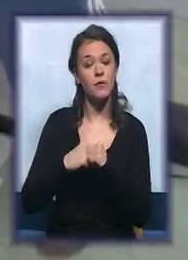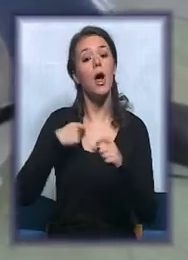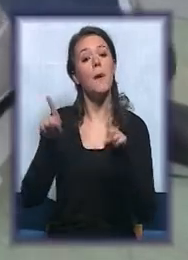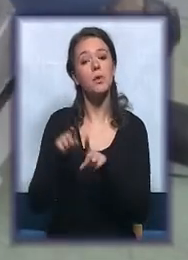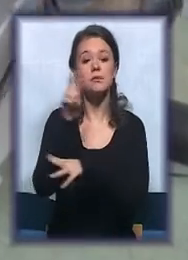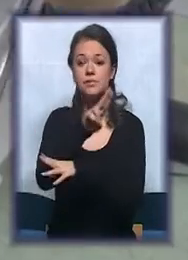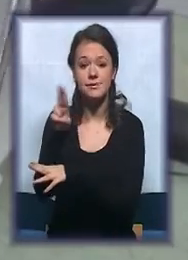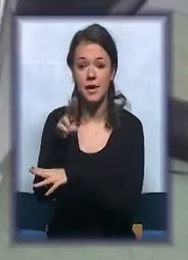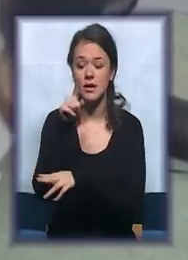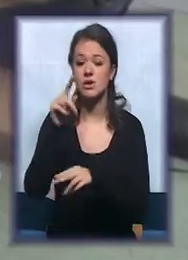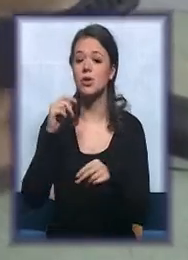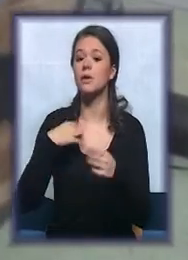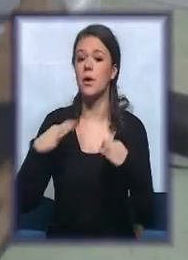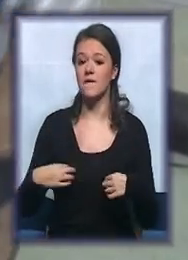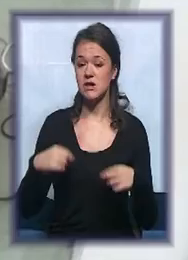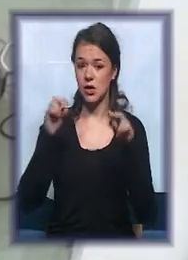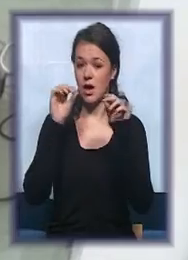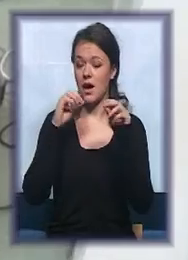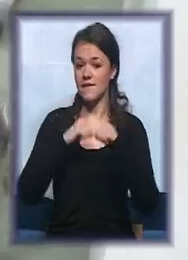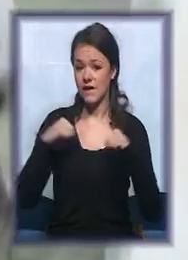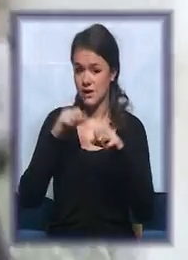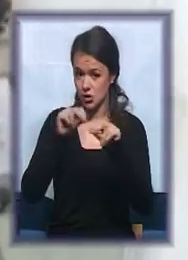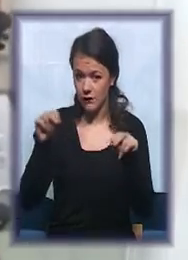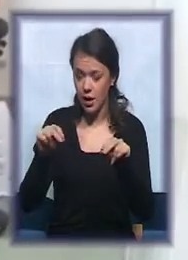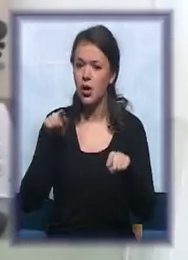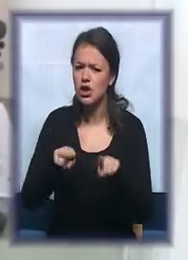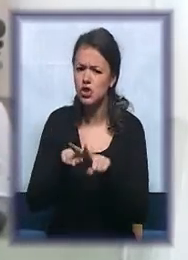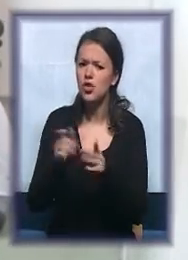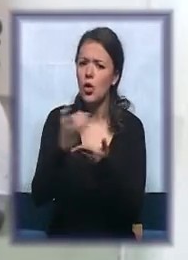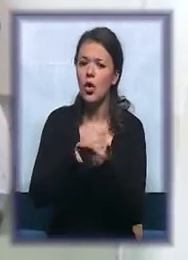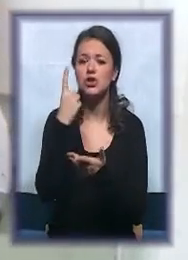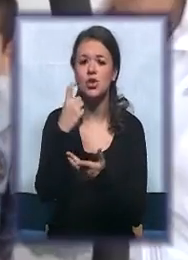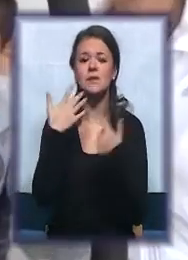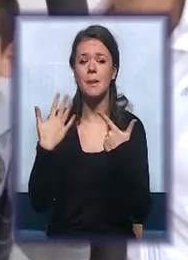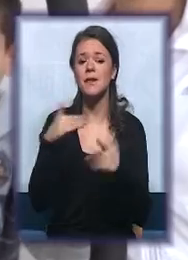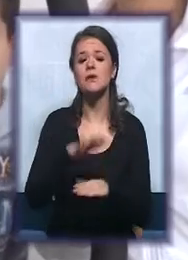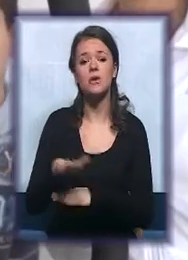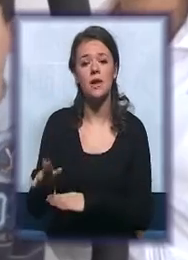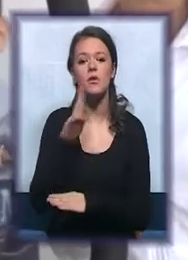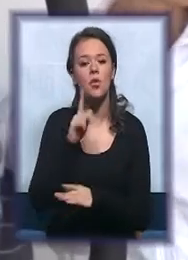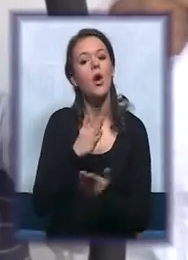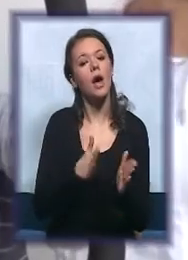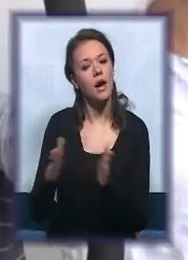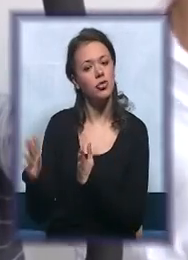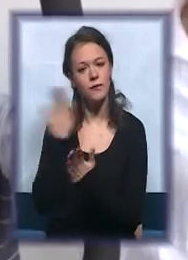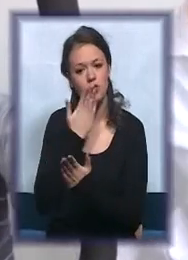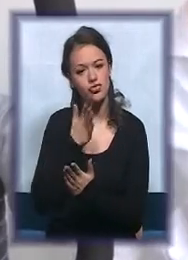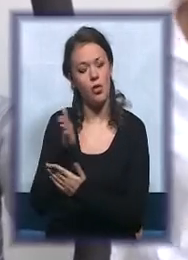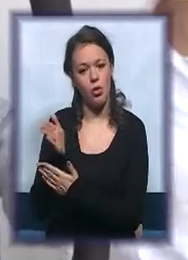fizičkog vaspitanja. Pored deca iz Boravka, ovu salu koristi i 170 oro dece koja pohađaju redovnu nastavu u školi.